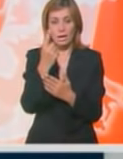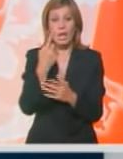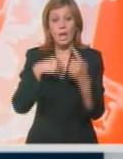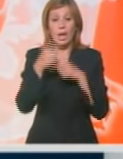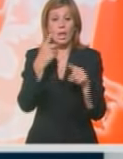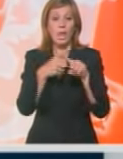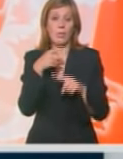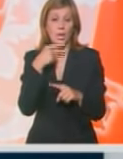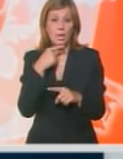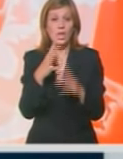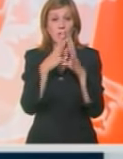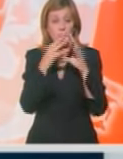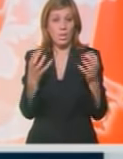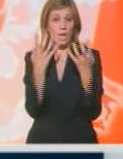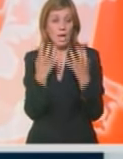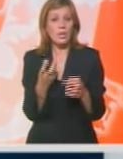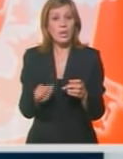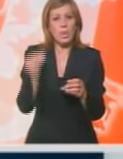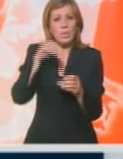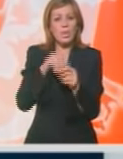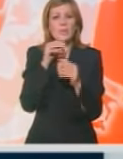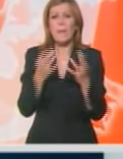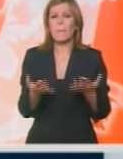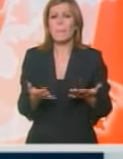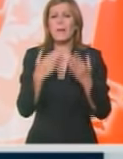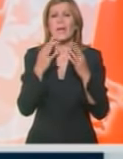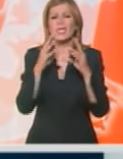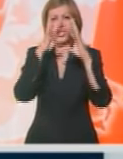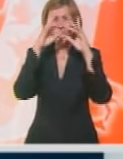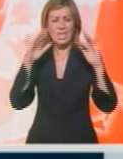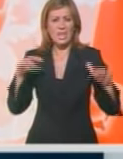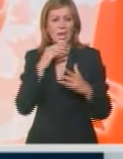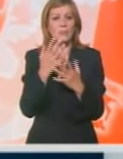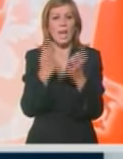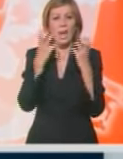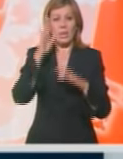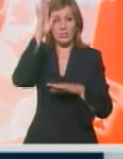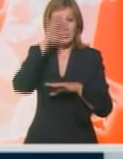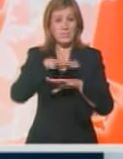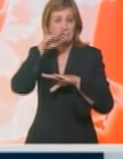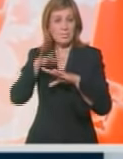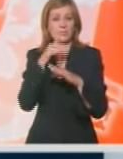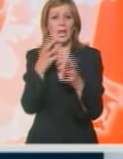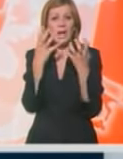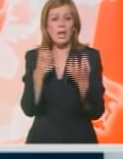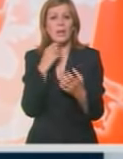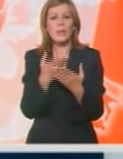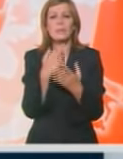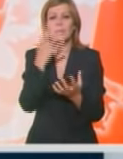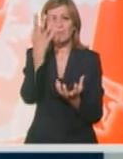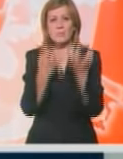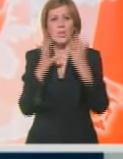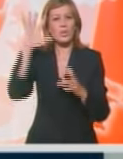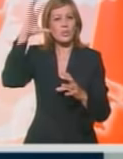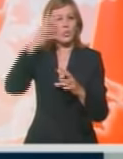Hubbard kaže da topljenju leda doprinosi i prašina iz vazduha, koja pada na led i uzrokoje jače absorbovanje